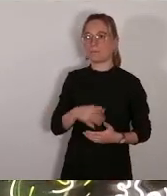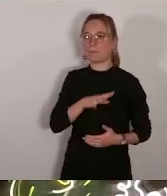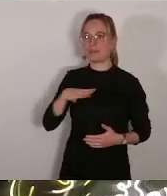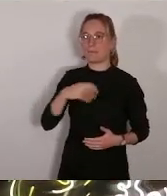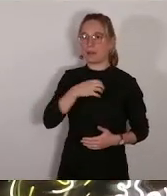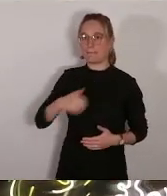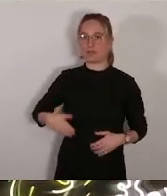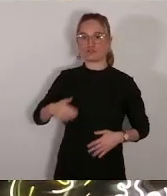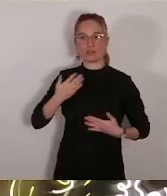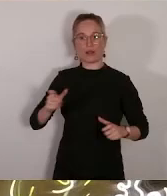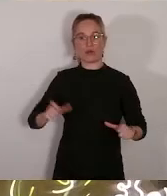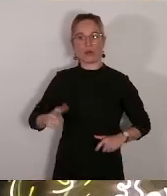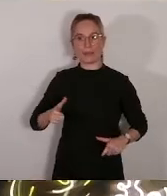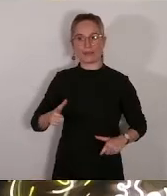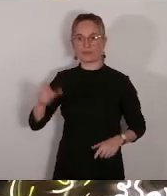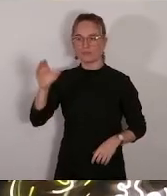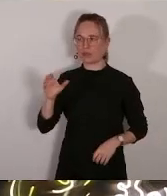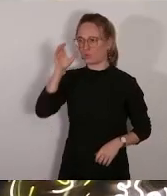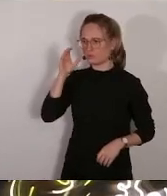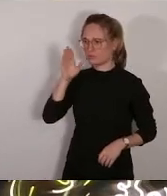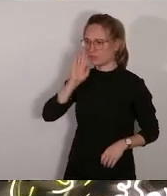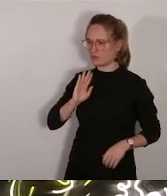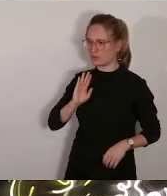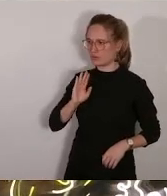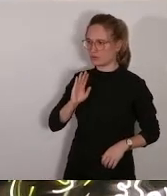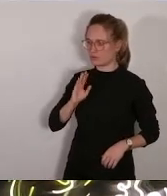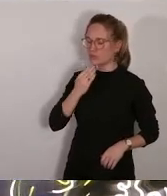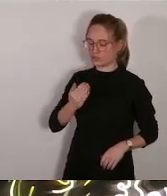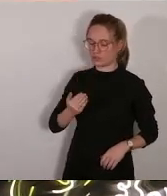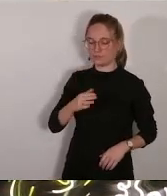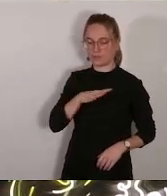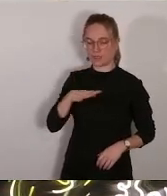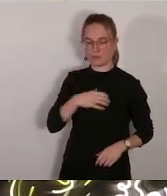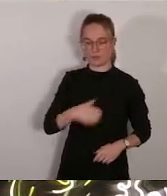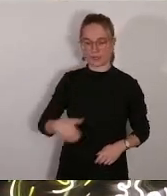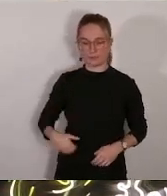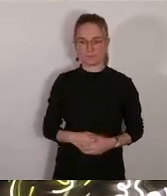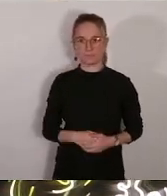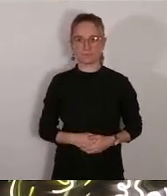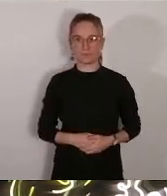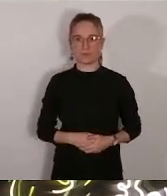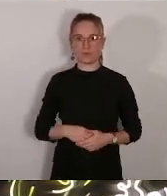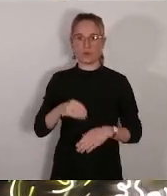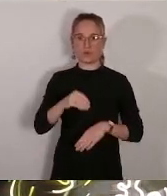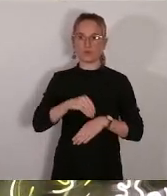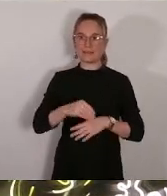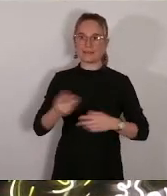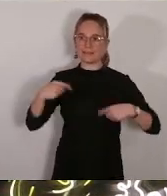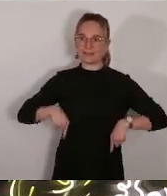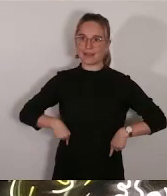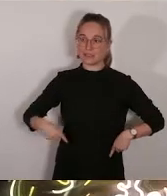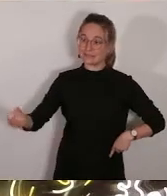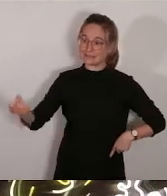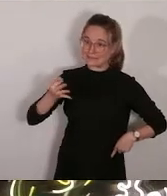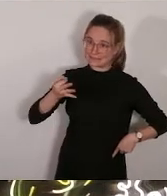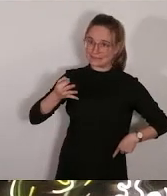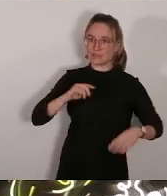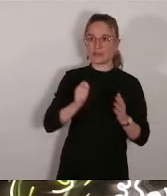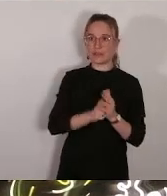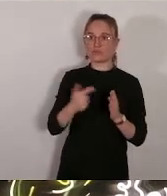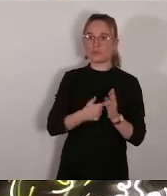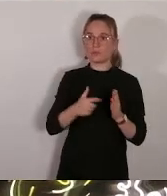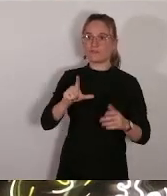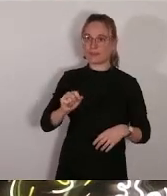en 2021 que si au moins un conseiller municipal